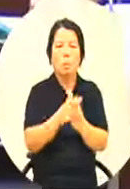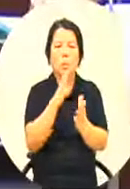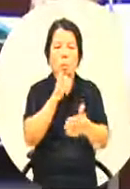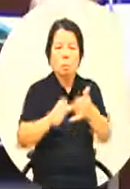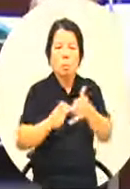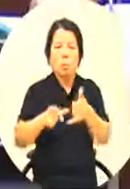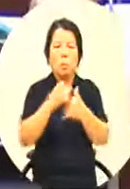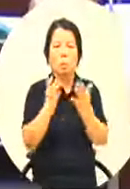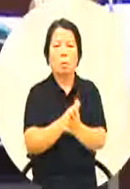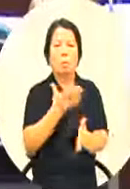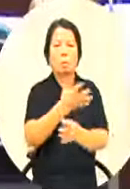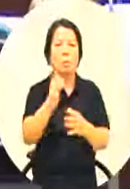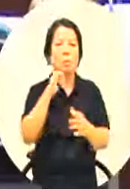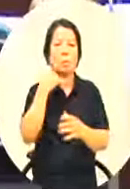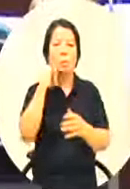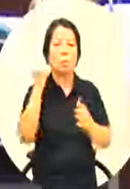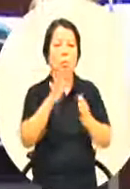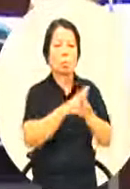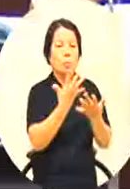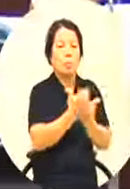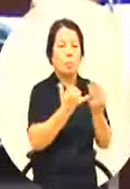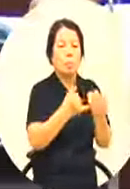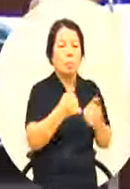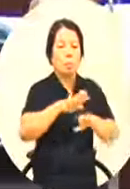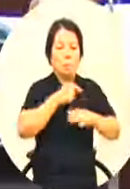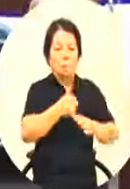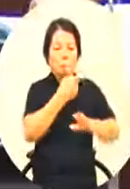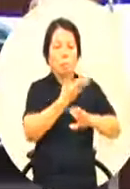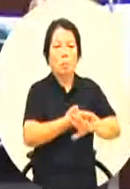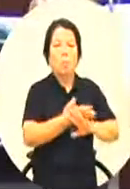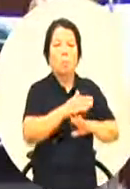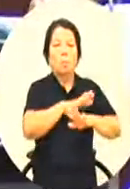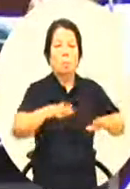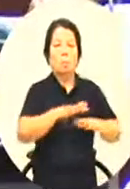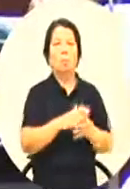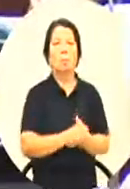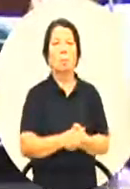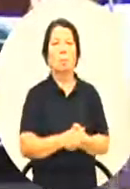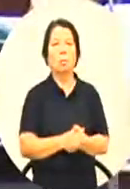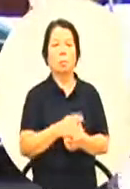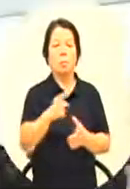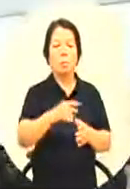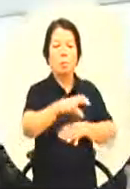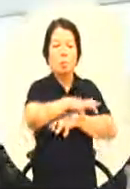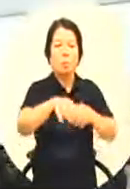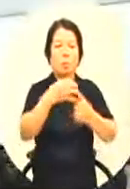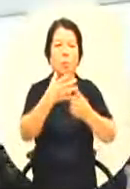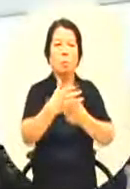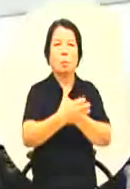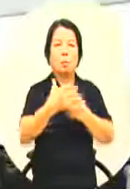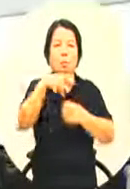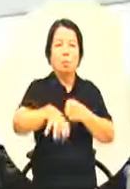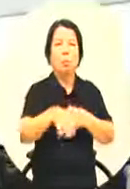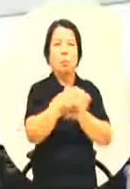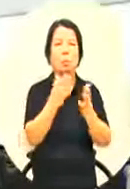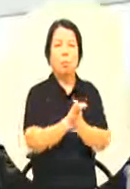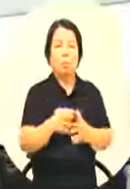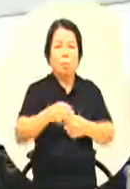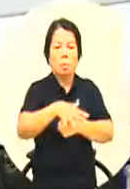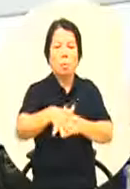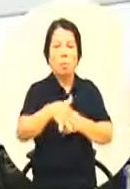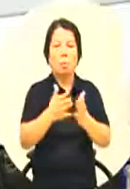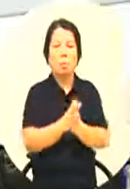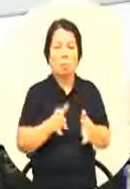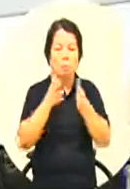跟家长能够安心是我们首要关注的是的目前在我们环保局我们各局处呢是还没有针对